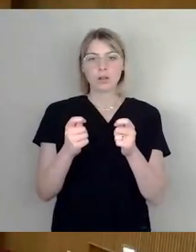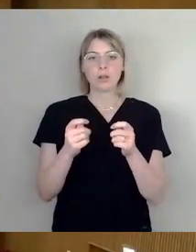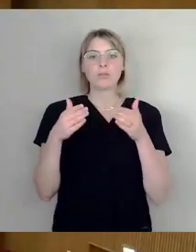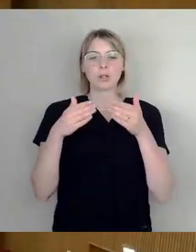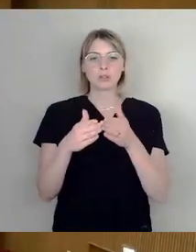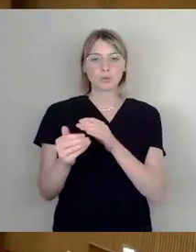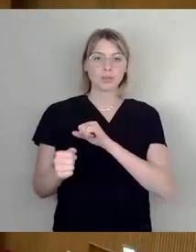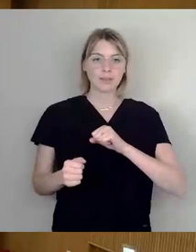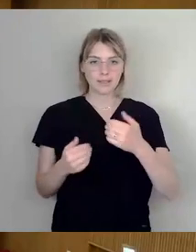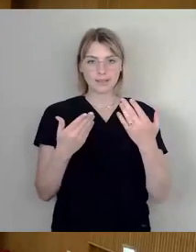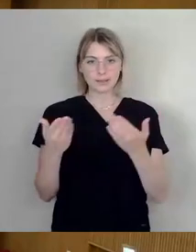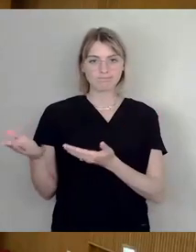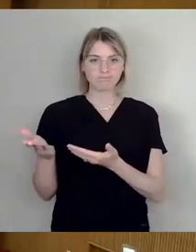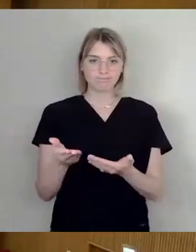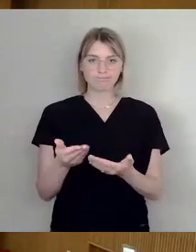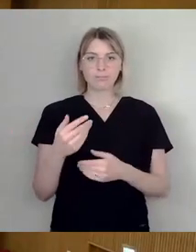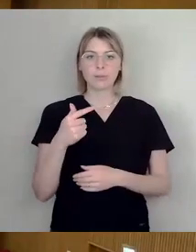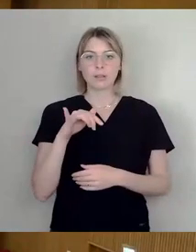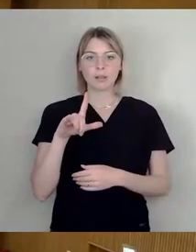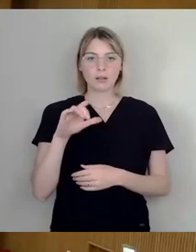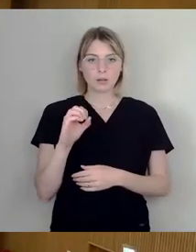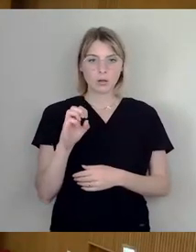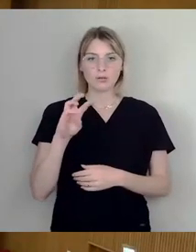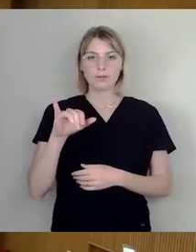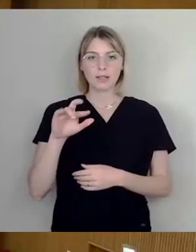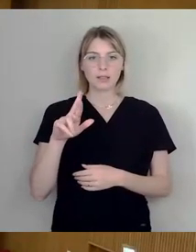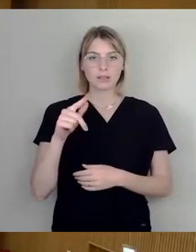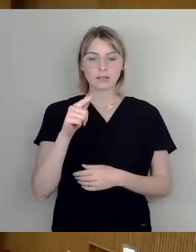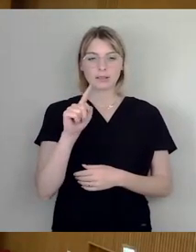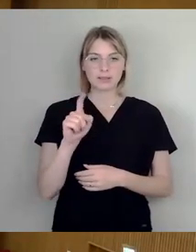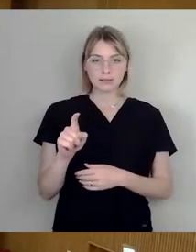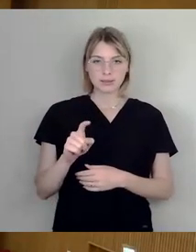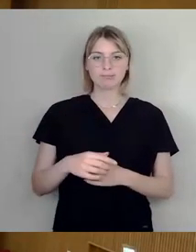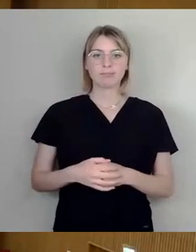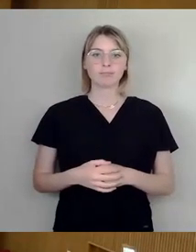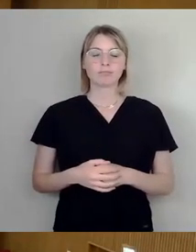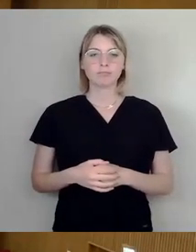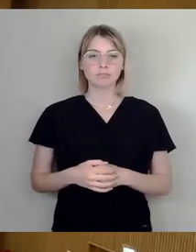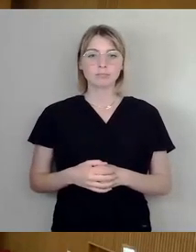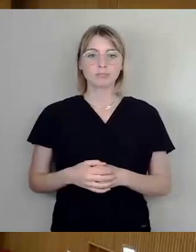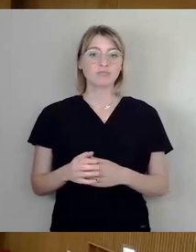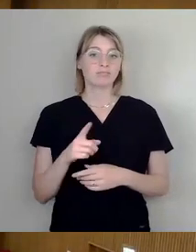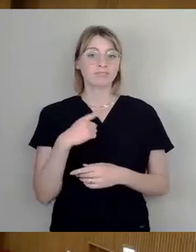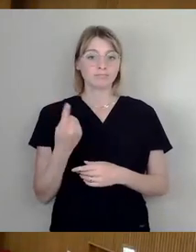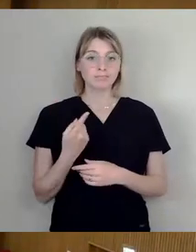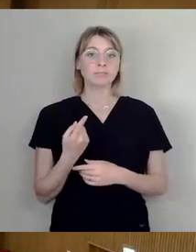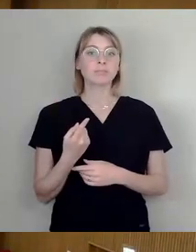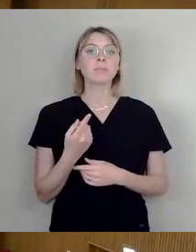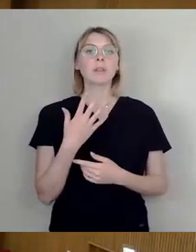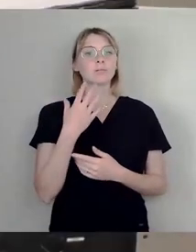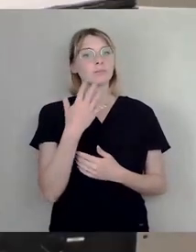Tino Würst, bitte. Ja, Die Linken begrüßt die Fortsetzung der Planung des Promenadenringes.